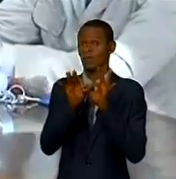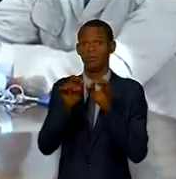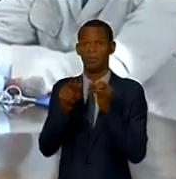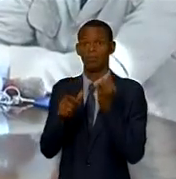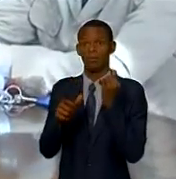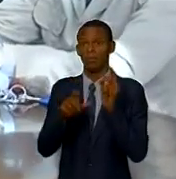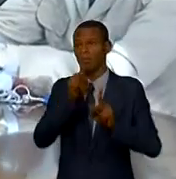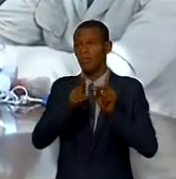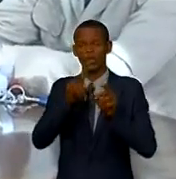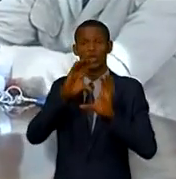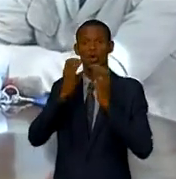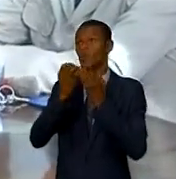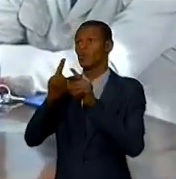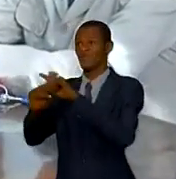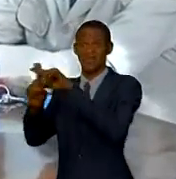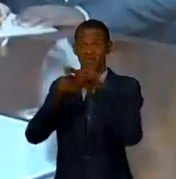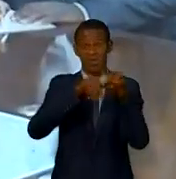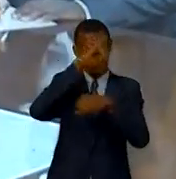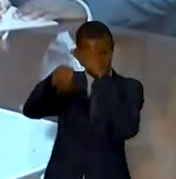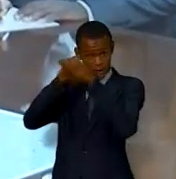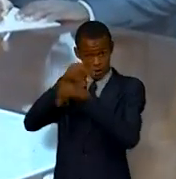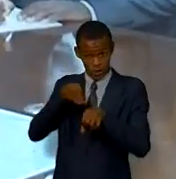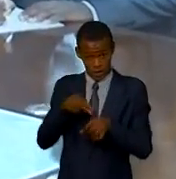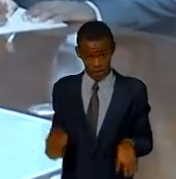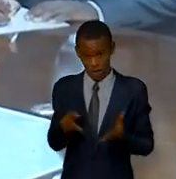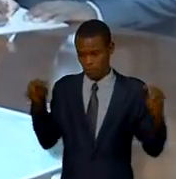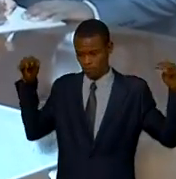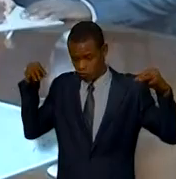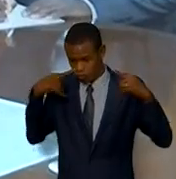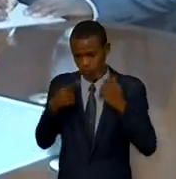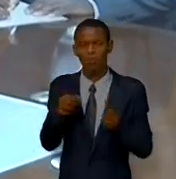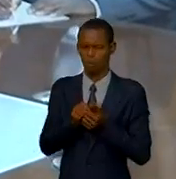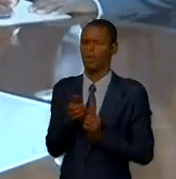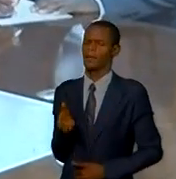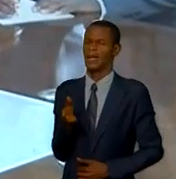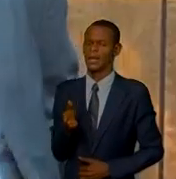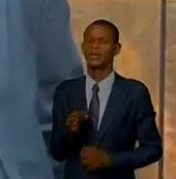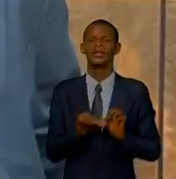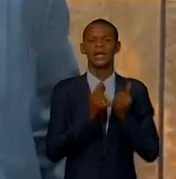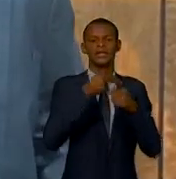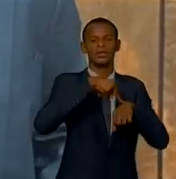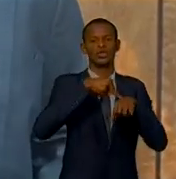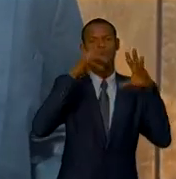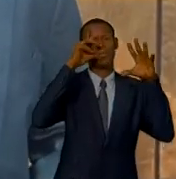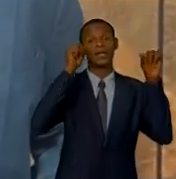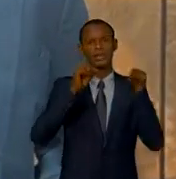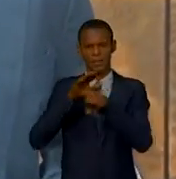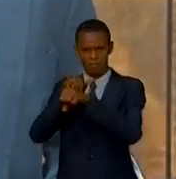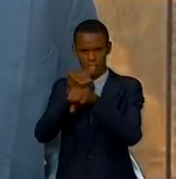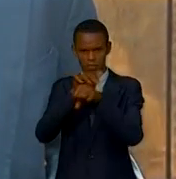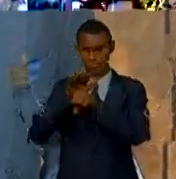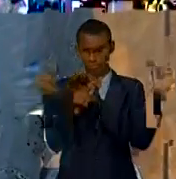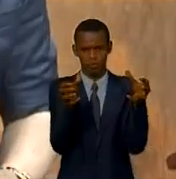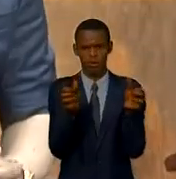'internationale, a été au centre d'une séance de travail qui a réuni autour du président de l'Assemblée nationale, Christophe Mosokodiapuanga,